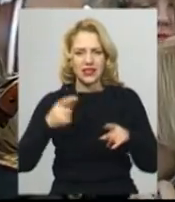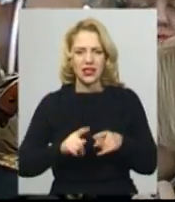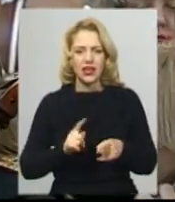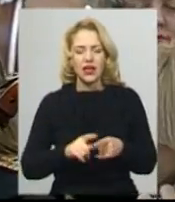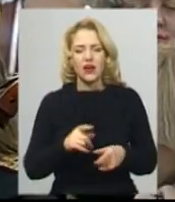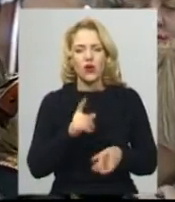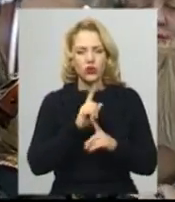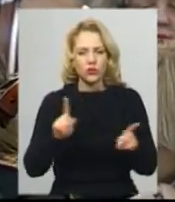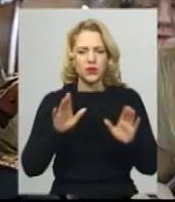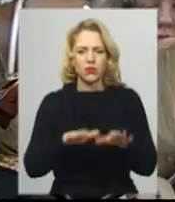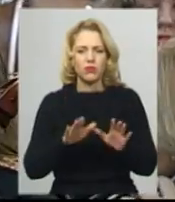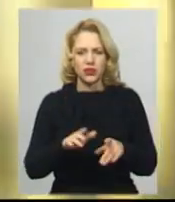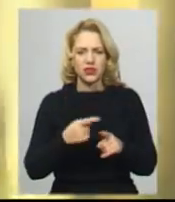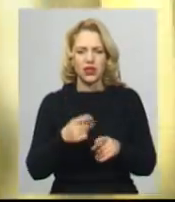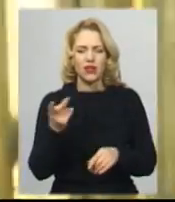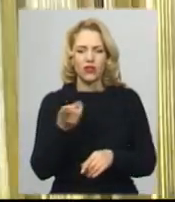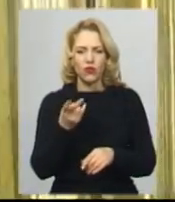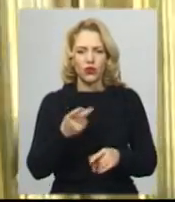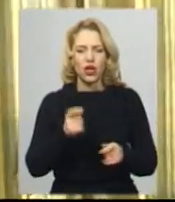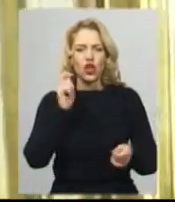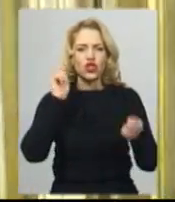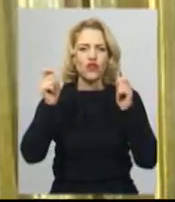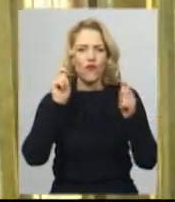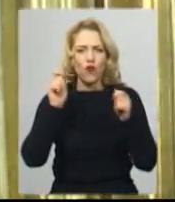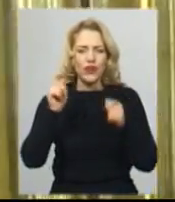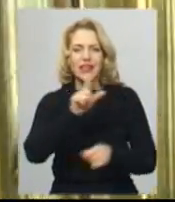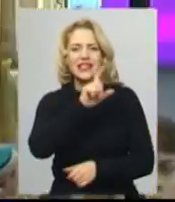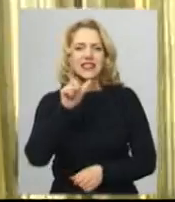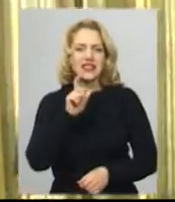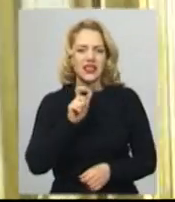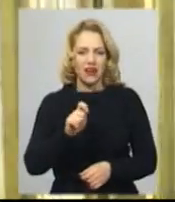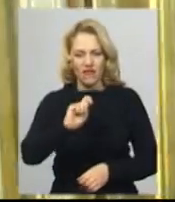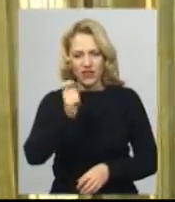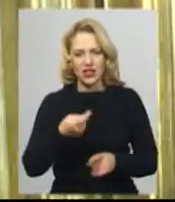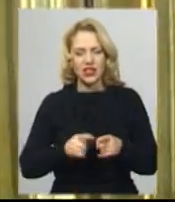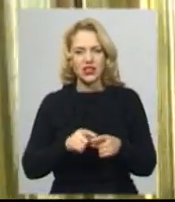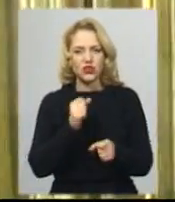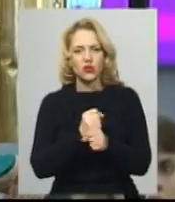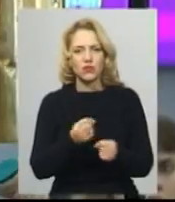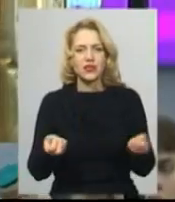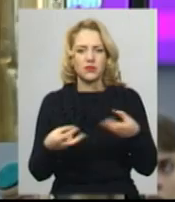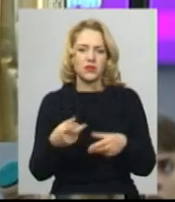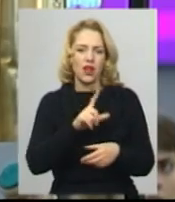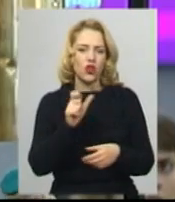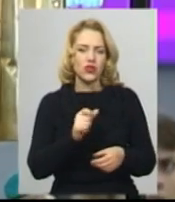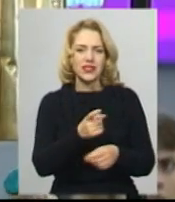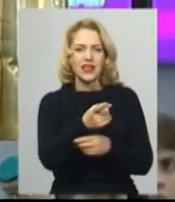місце в акції належить ось цим дзвоном війни. Їх виготовили з 10 гільць 152-мм артилерійських снарядів.